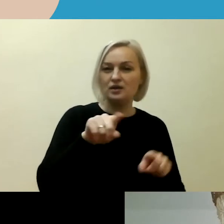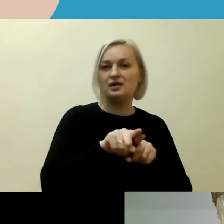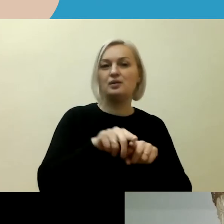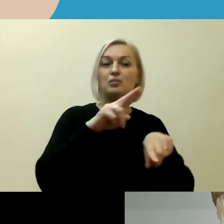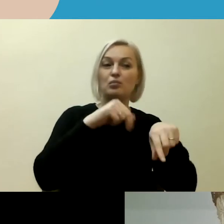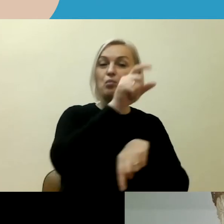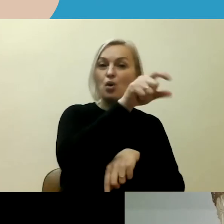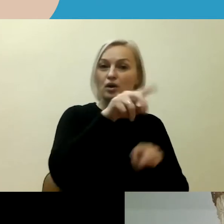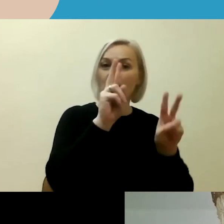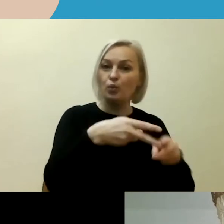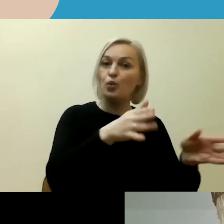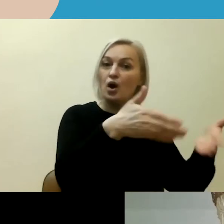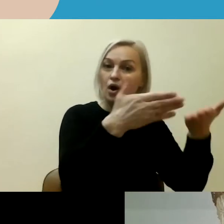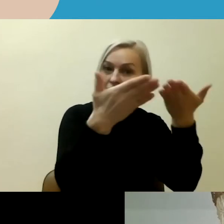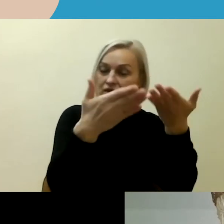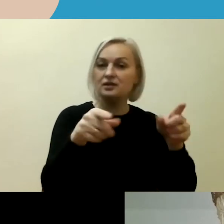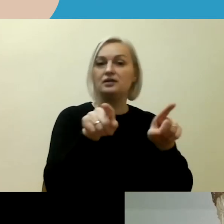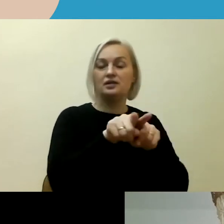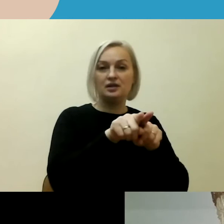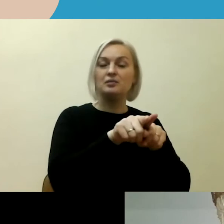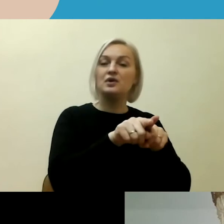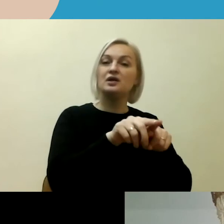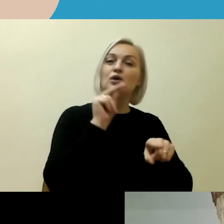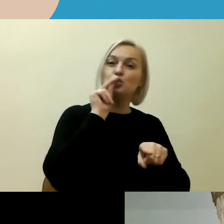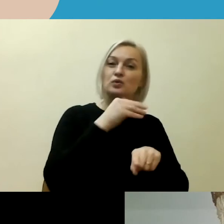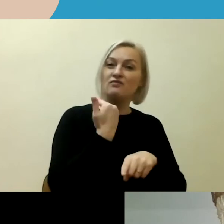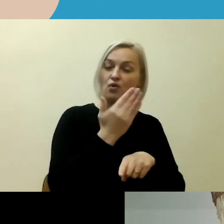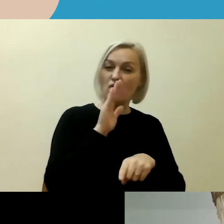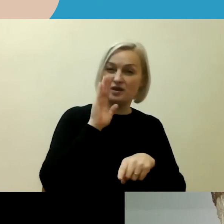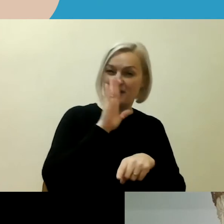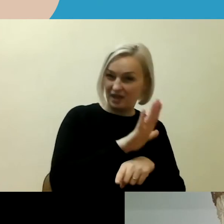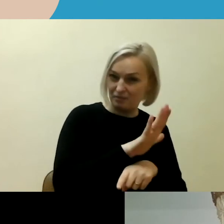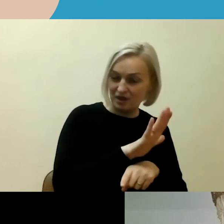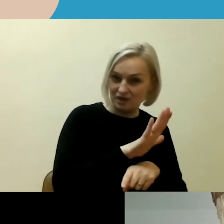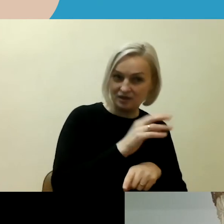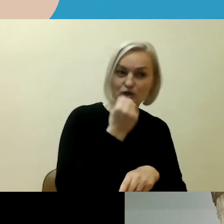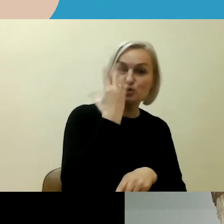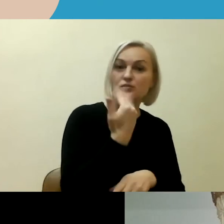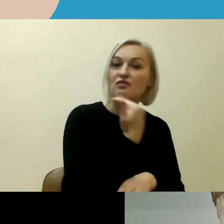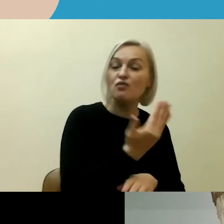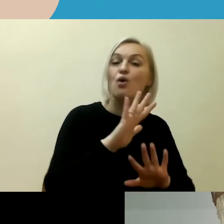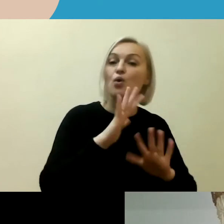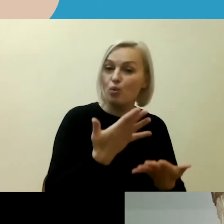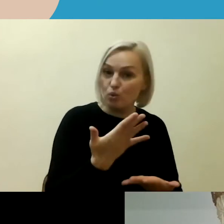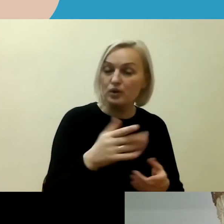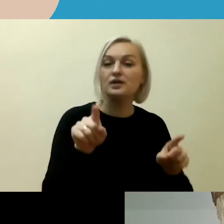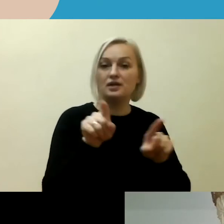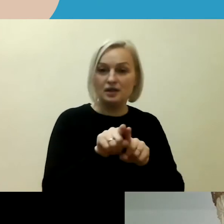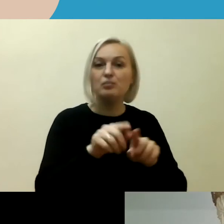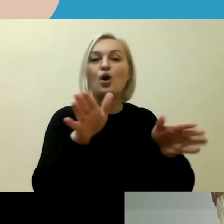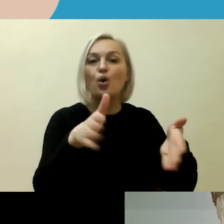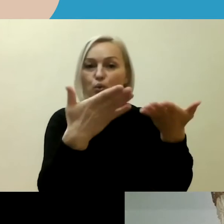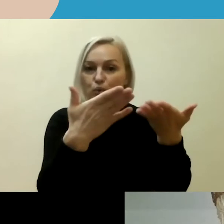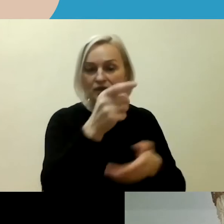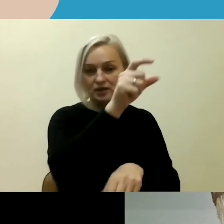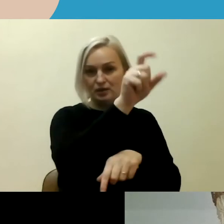mokinti, tai yra techniškai atskirti, ne apikantos nusikantimą, bet ir augdyti, tai aš manau, kad problema yra pripažįstama,